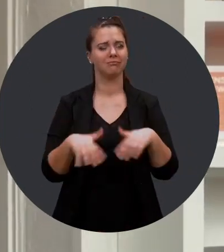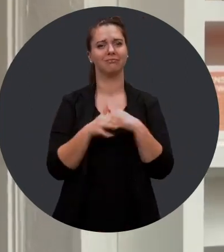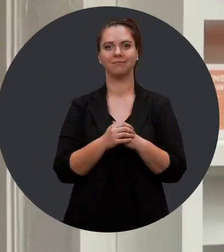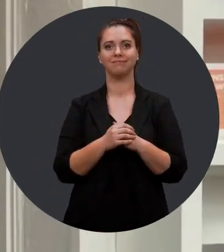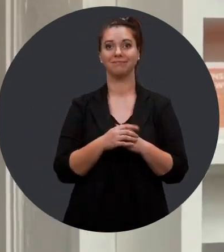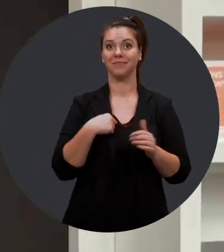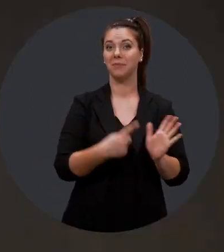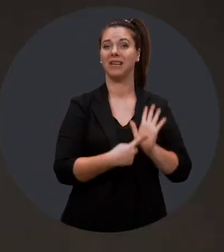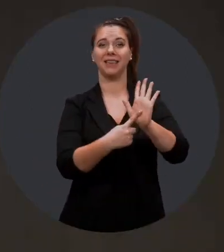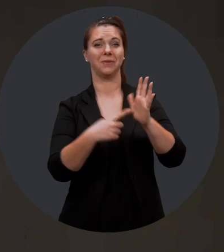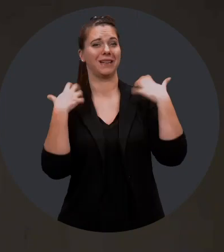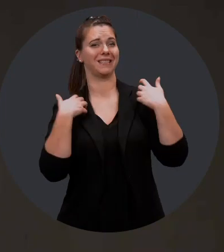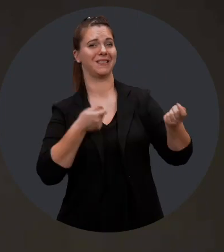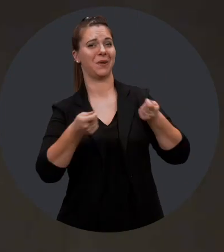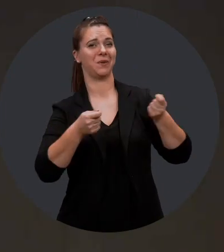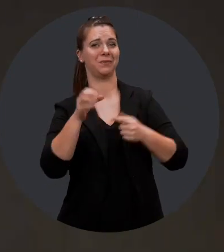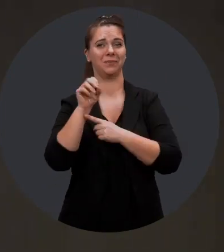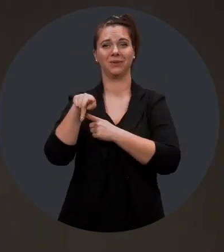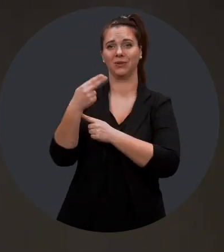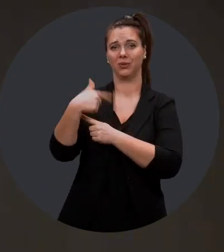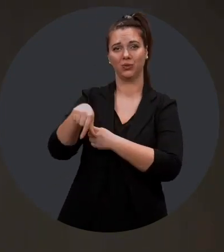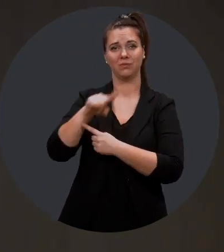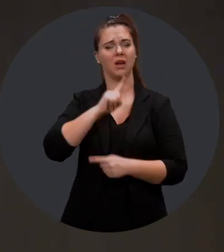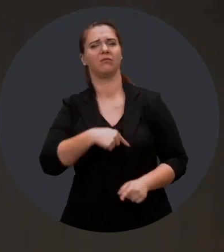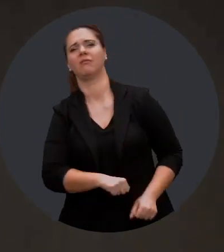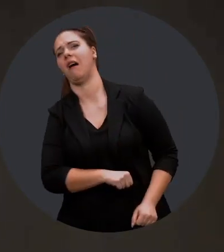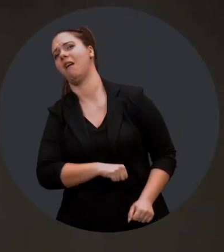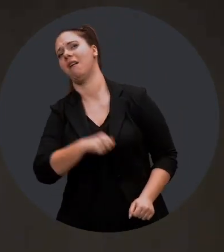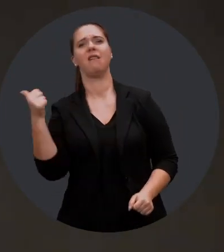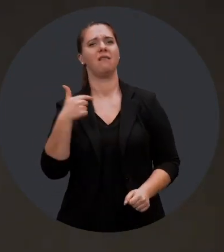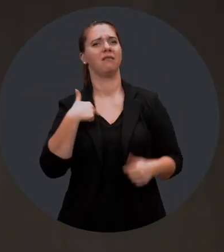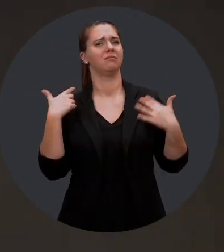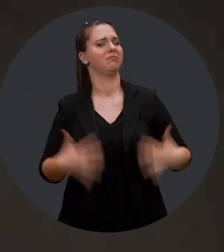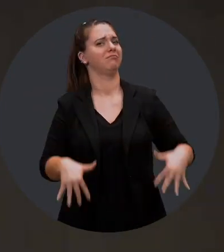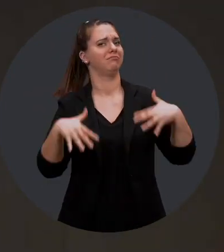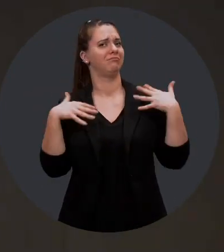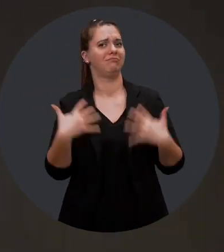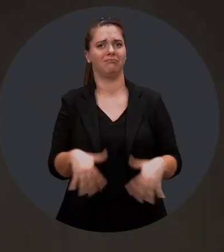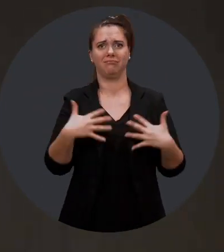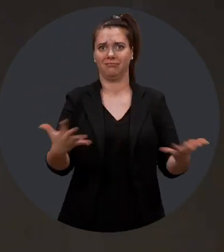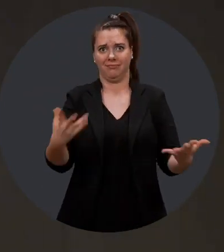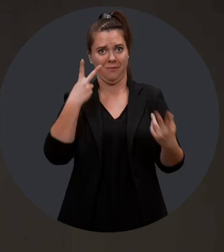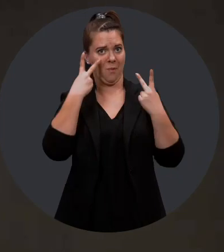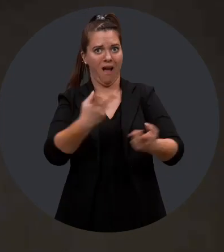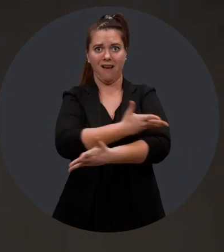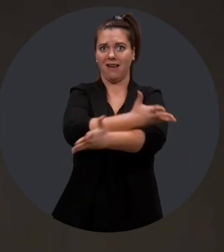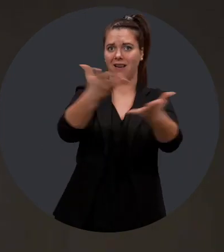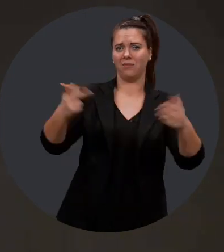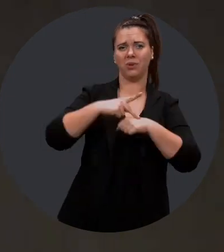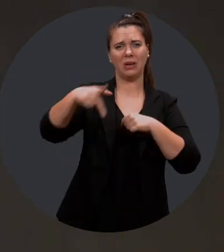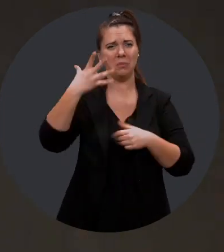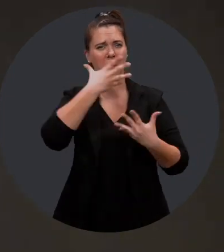inspirant. Je représente le conseil d'administration de l'Office. Et on est tellement fiers de